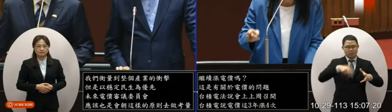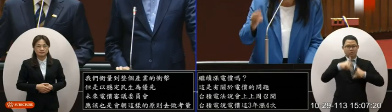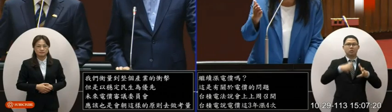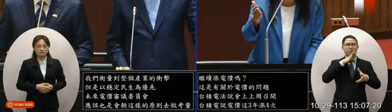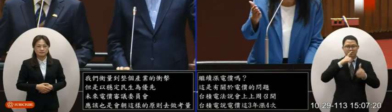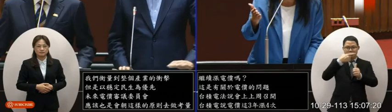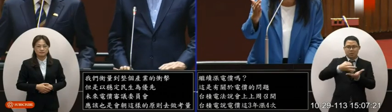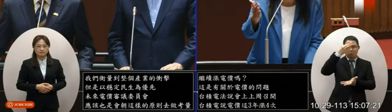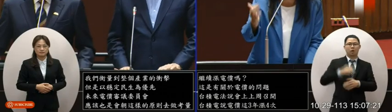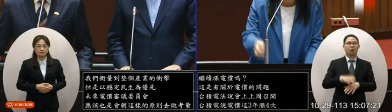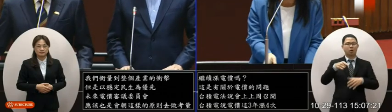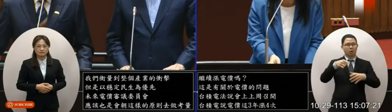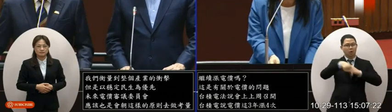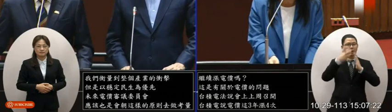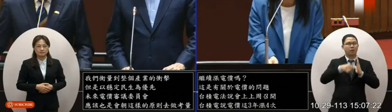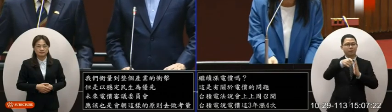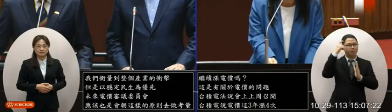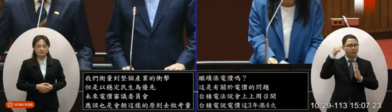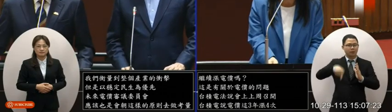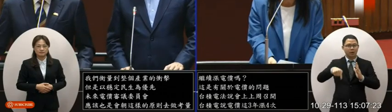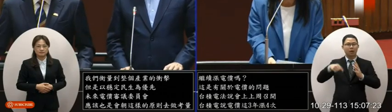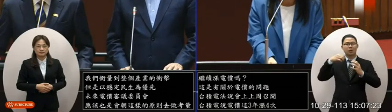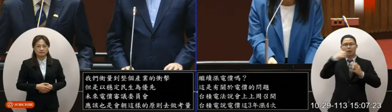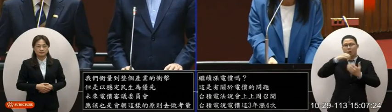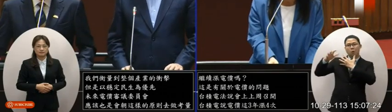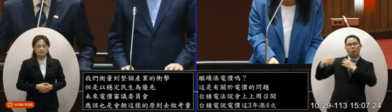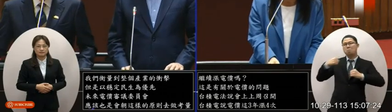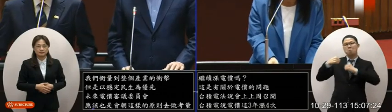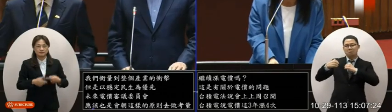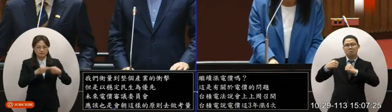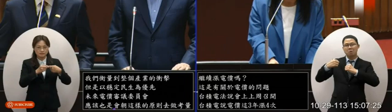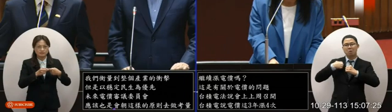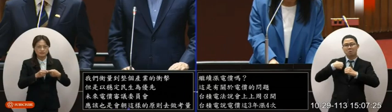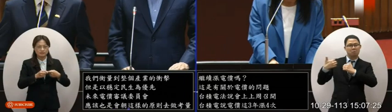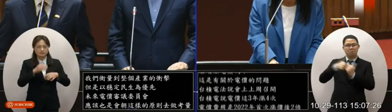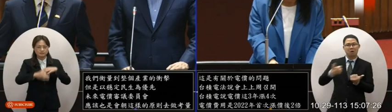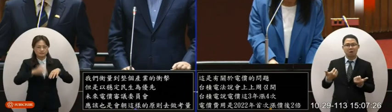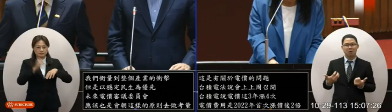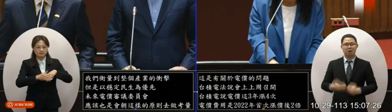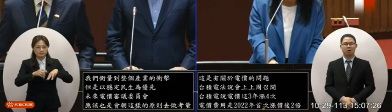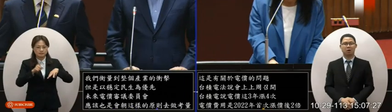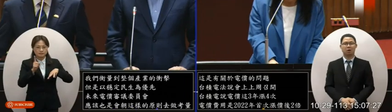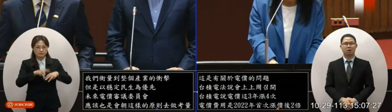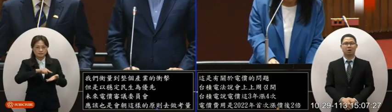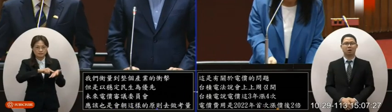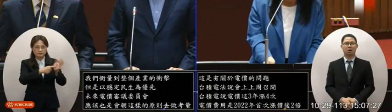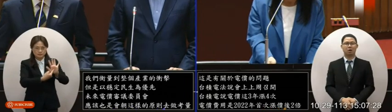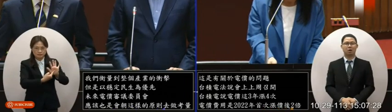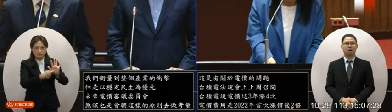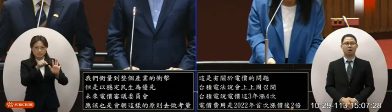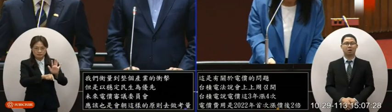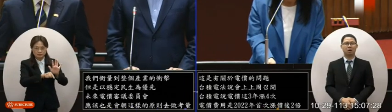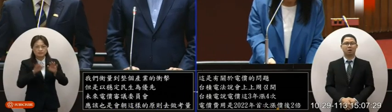的院長您覺得這會不會影響我們台灣的競爭力第一個我們在反應成本的這個原則底下目前的調